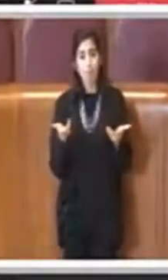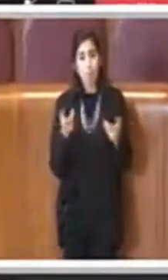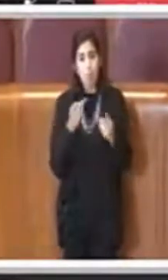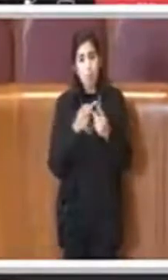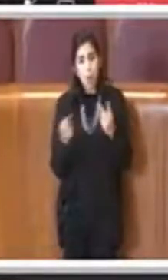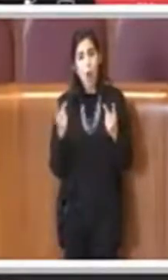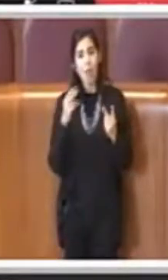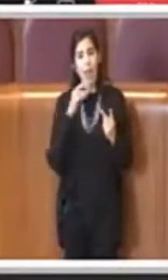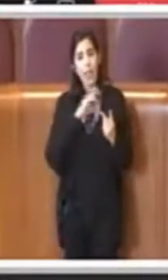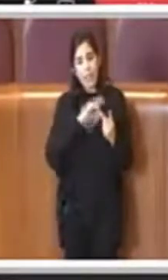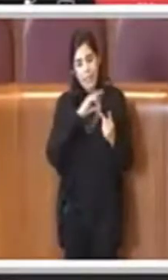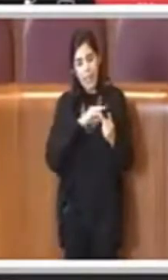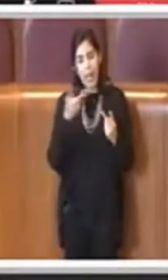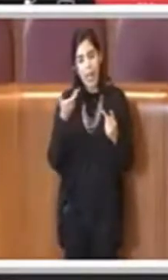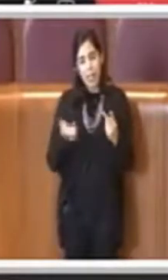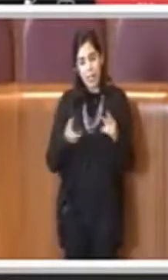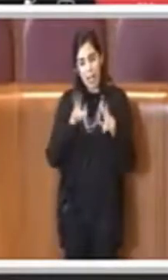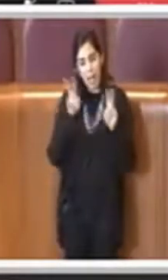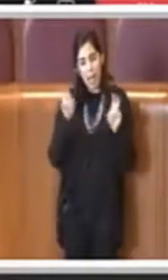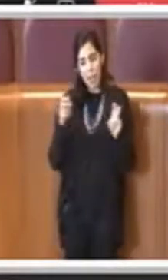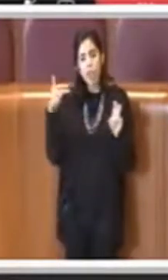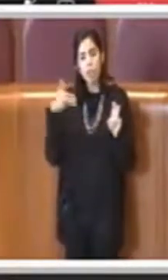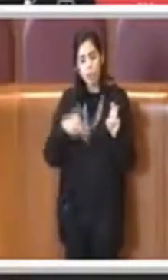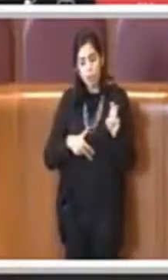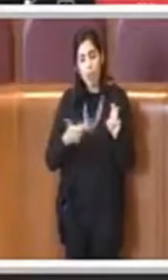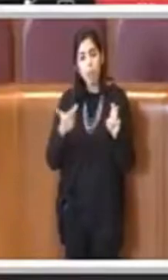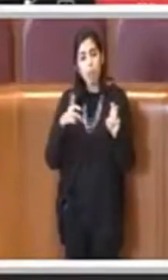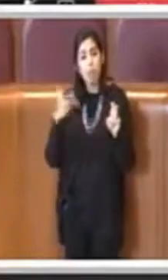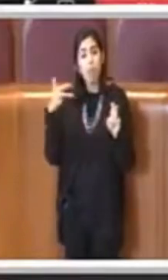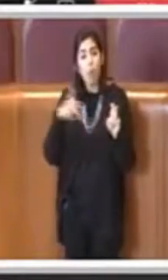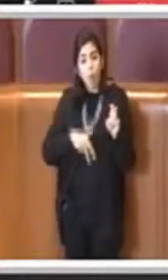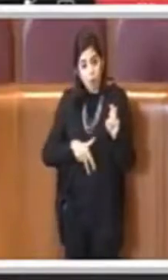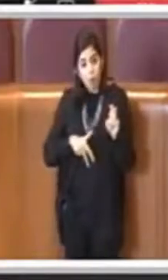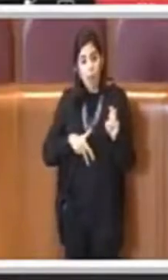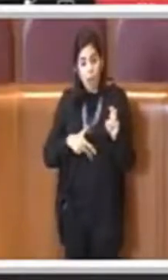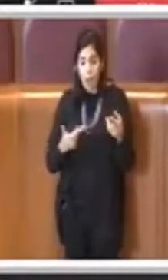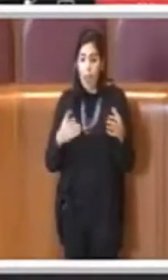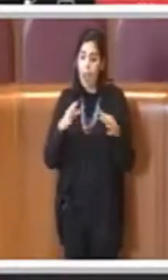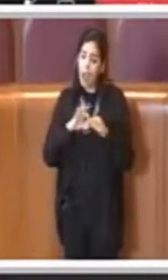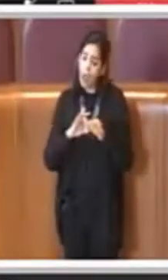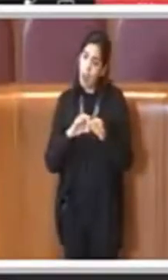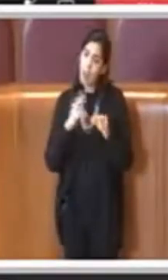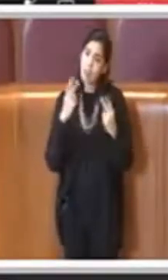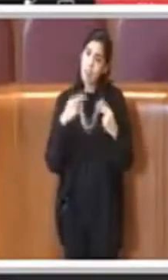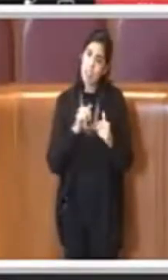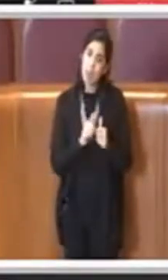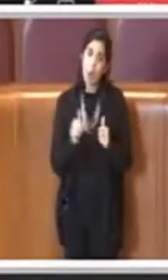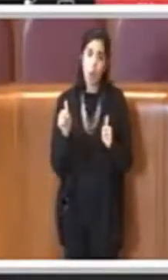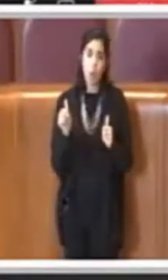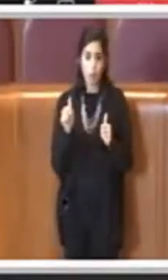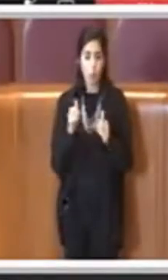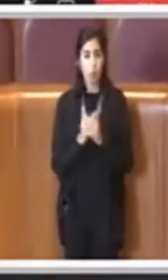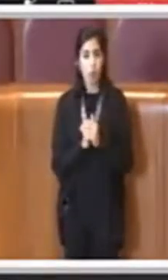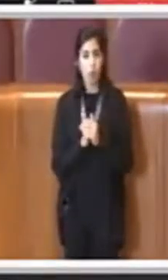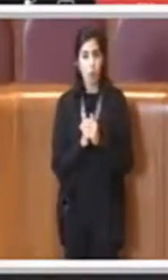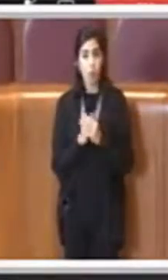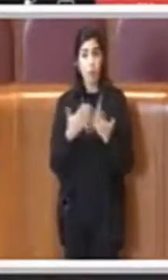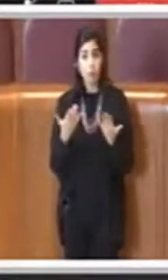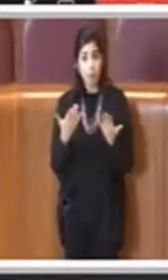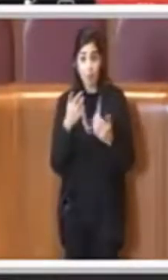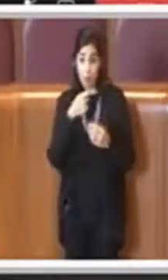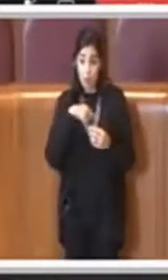interessare al sociale, perché il sociale è la vita di ogni persona ed è appunto mettendo al centro la